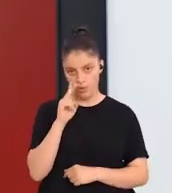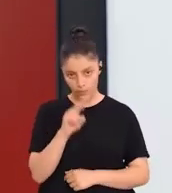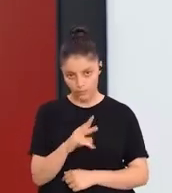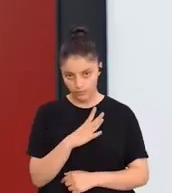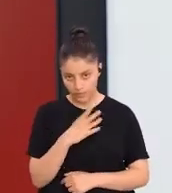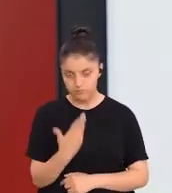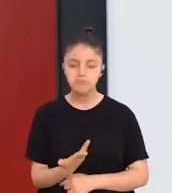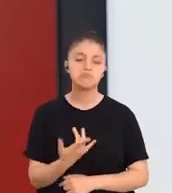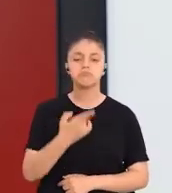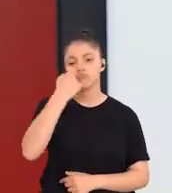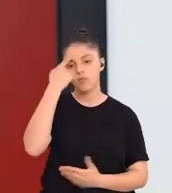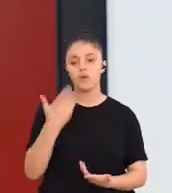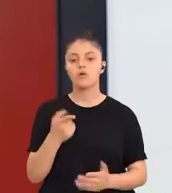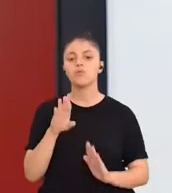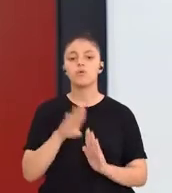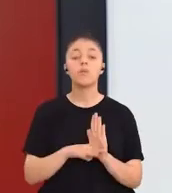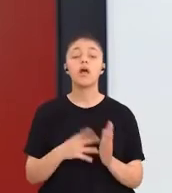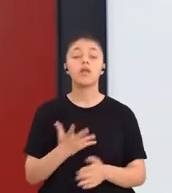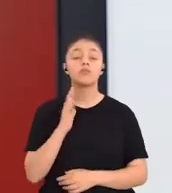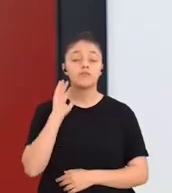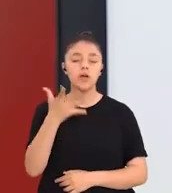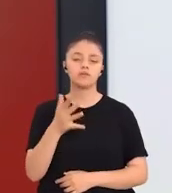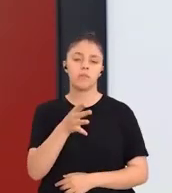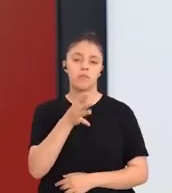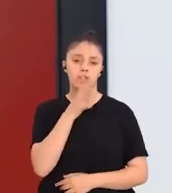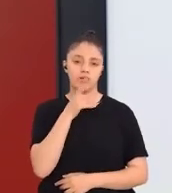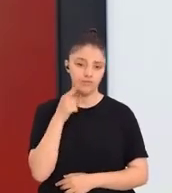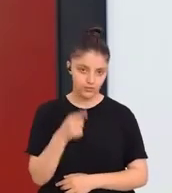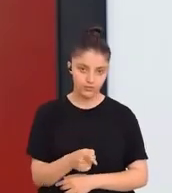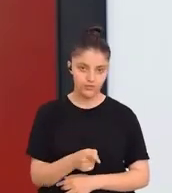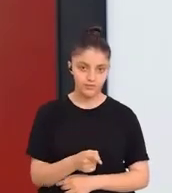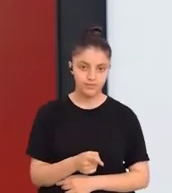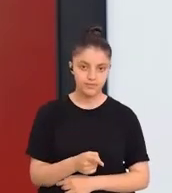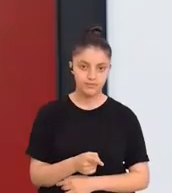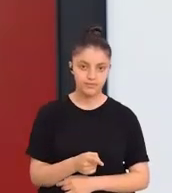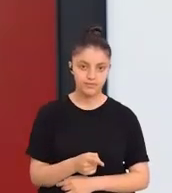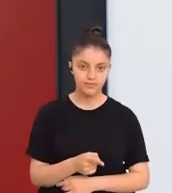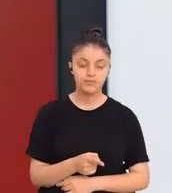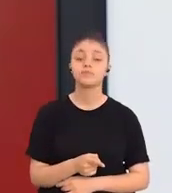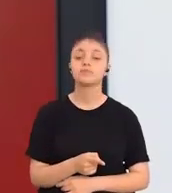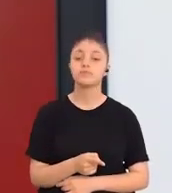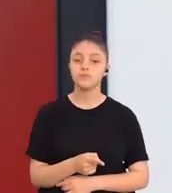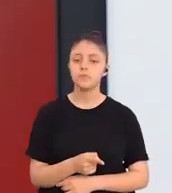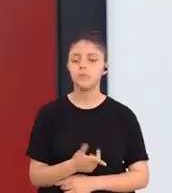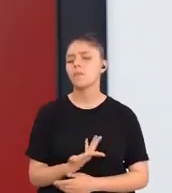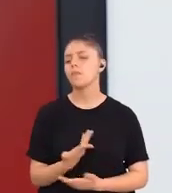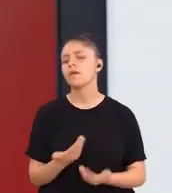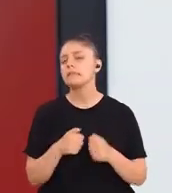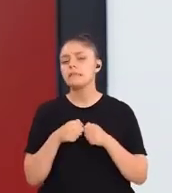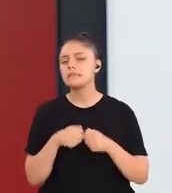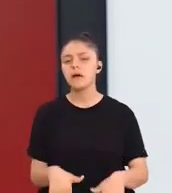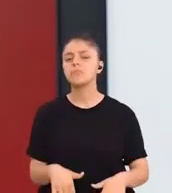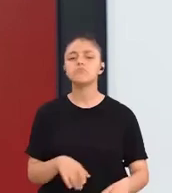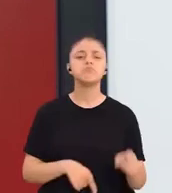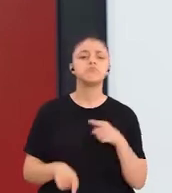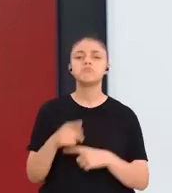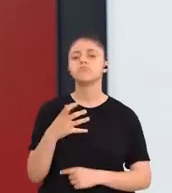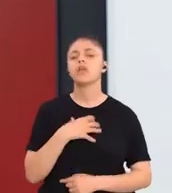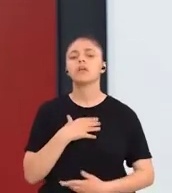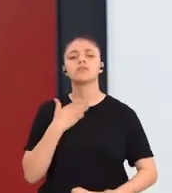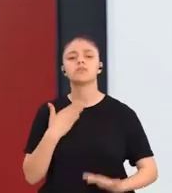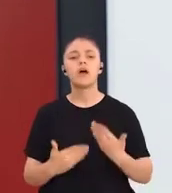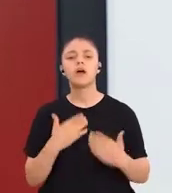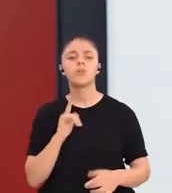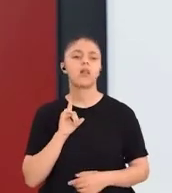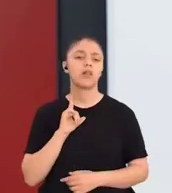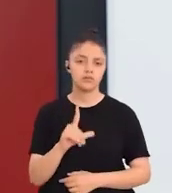karşımıza çıkıyor. Belki de programın en çok bildiğimiz ögelerinden biri olarak düşünebiliriz. Her sistem kendini